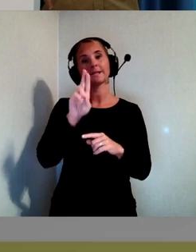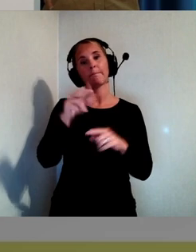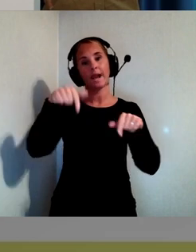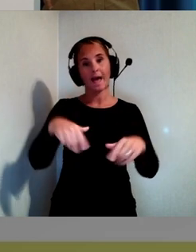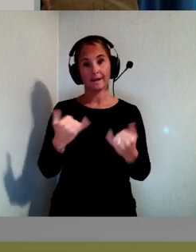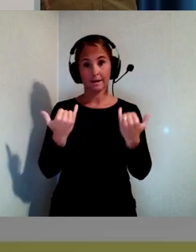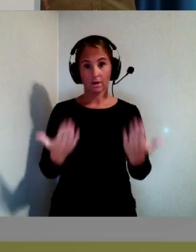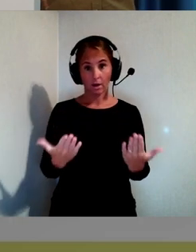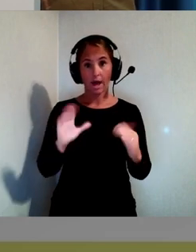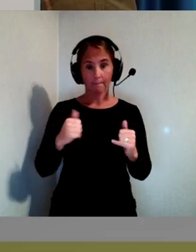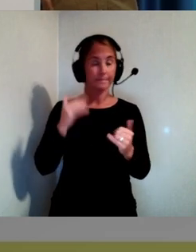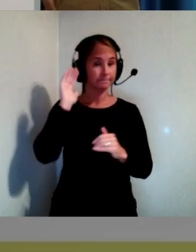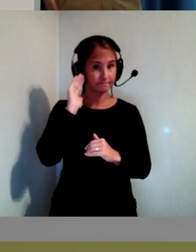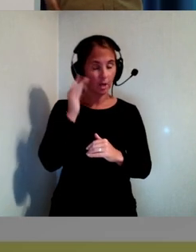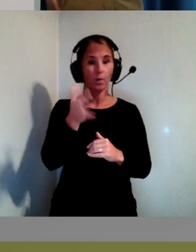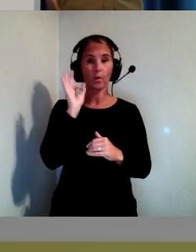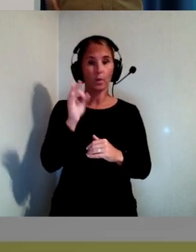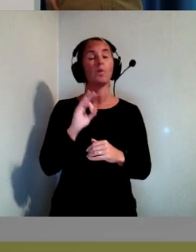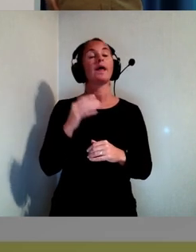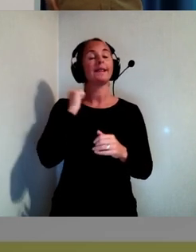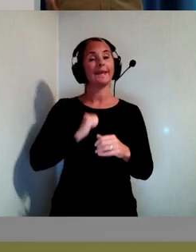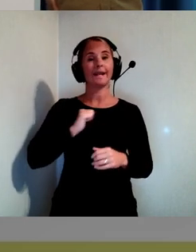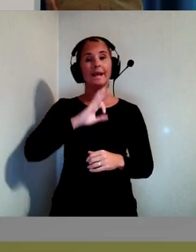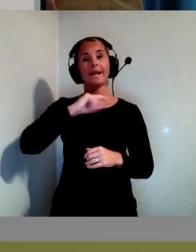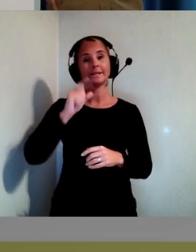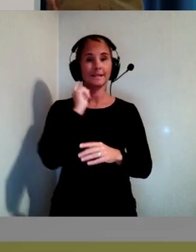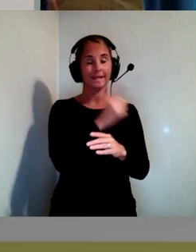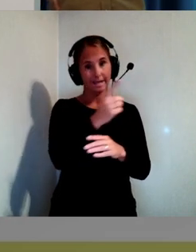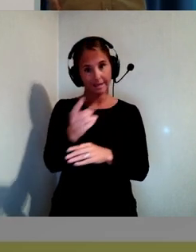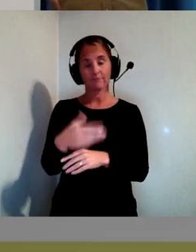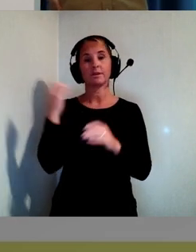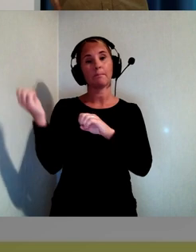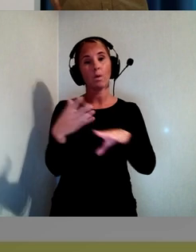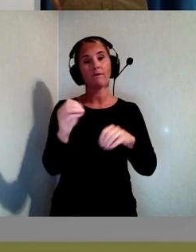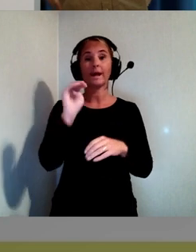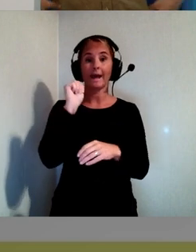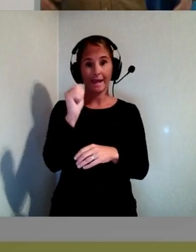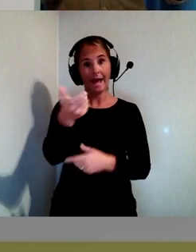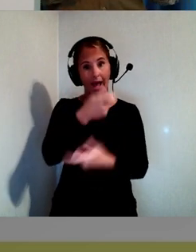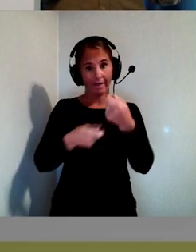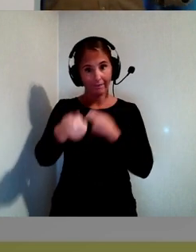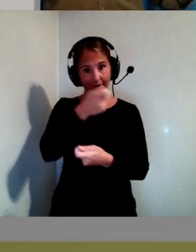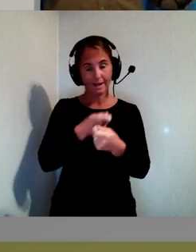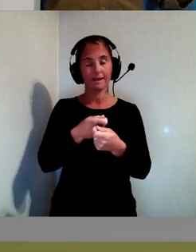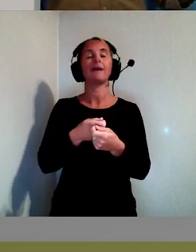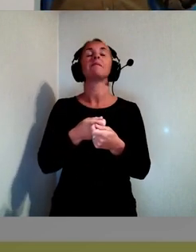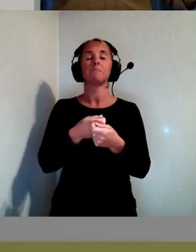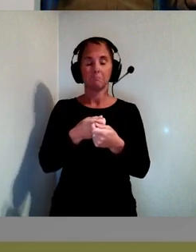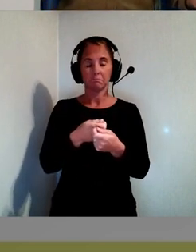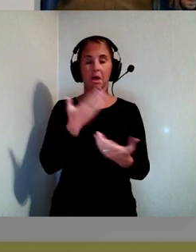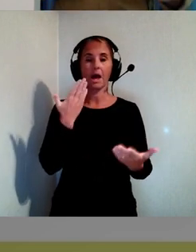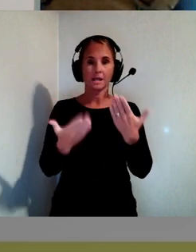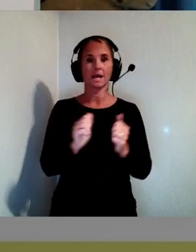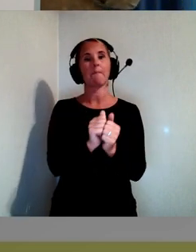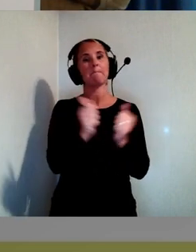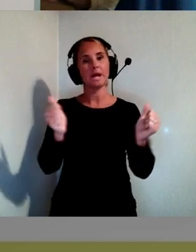hur tillgänglighetsdirektivet kan komma att påverka e-handeln. Och det är ju ett ganska brett spektra kan man